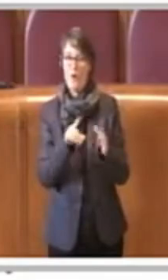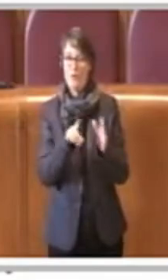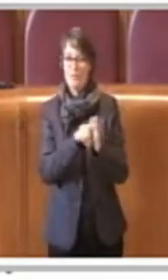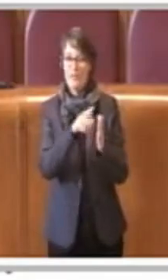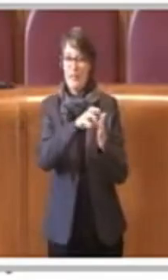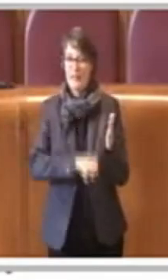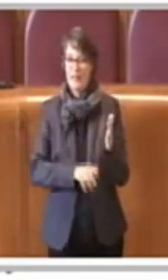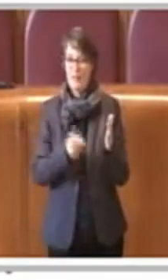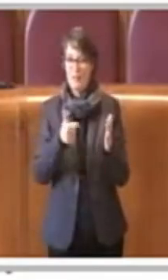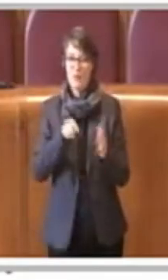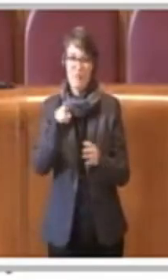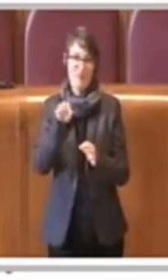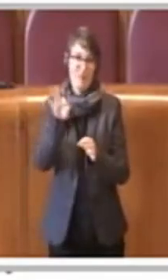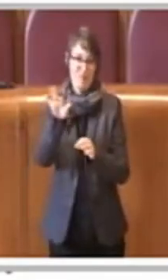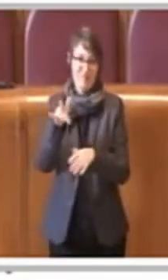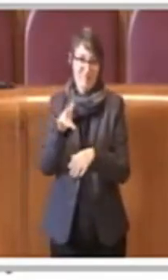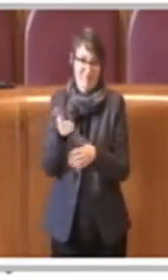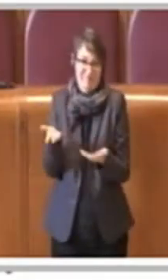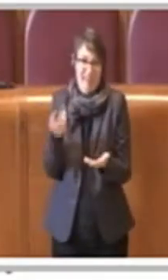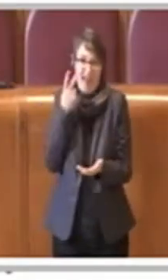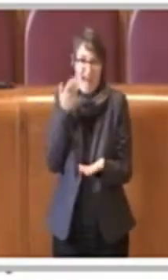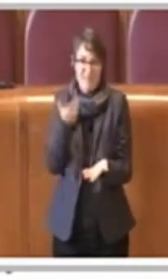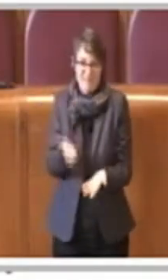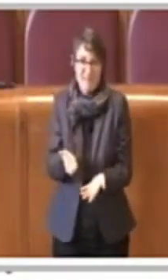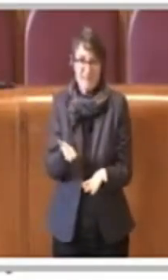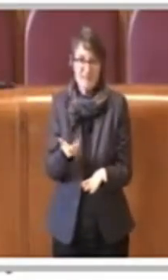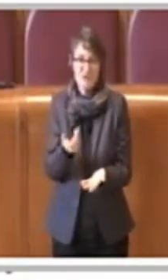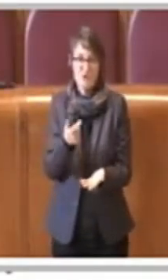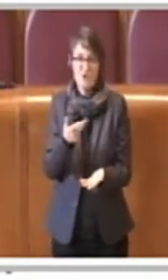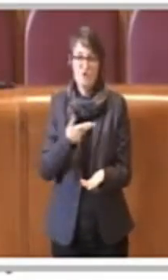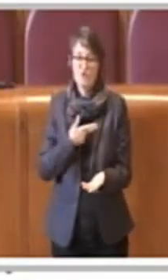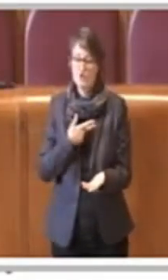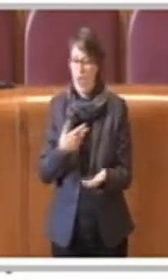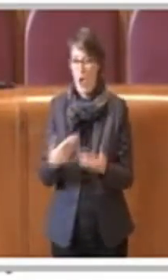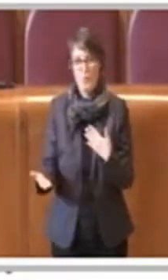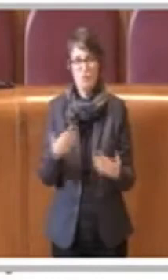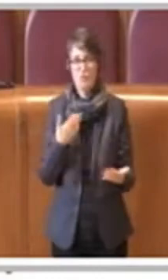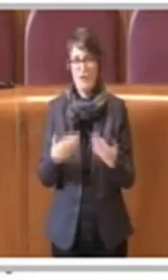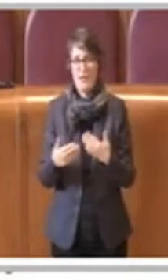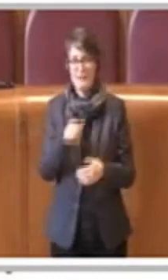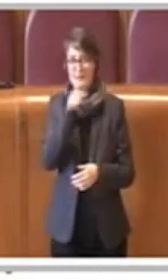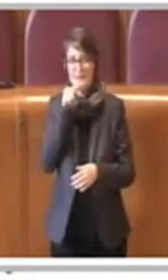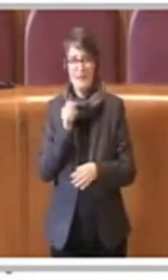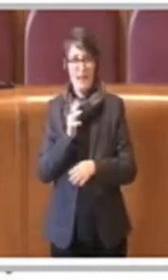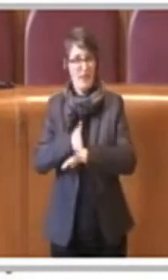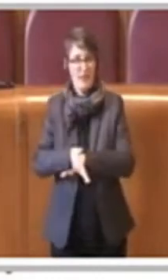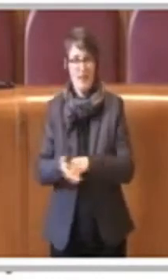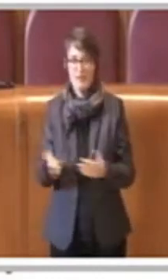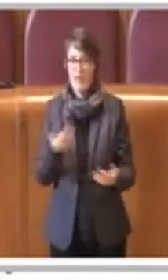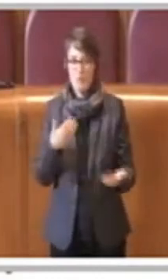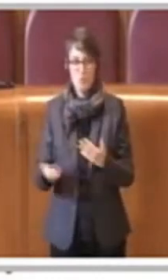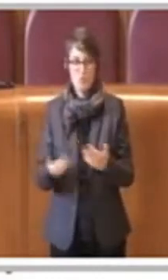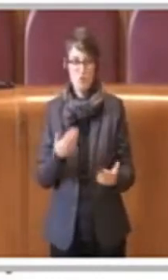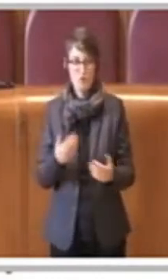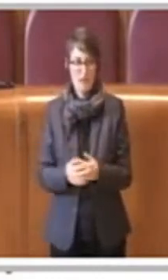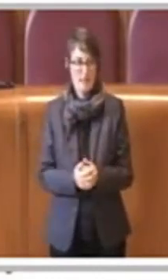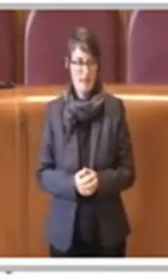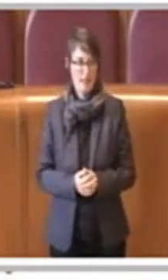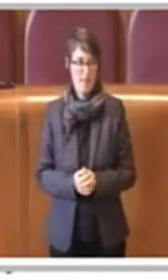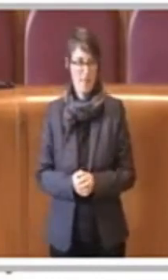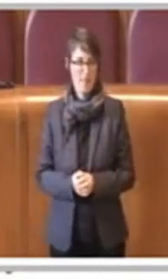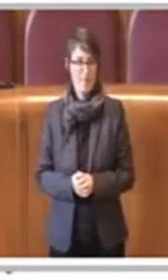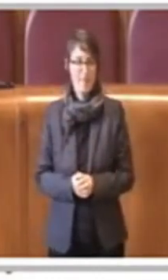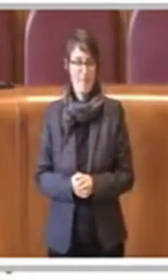toccato con mano quella che è l'urgenza, quella che è appunto l'impellenza insomma di totare in tutti i